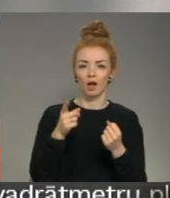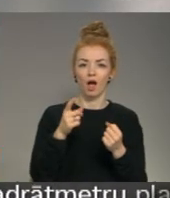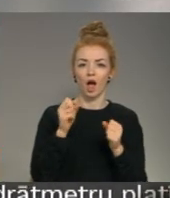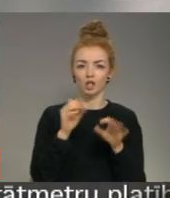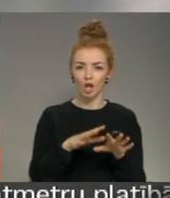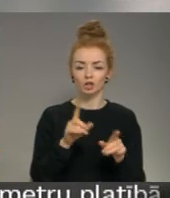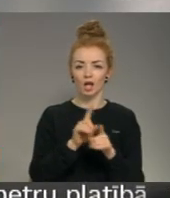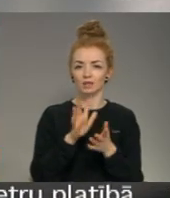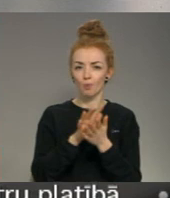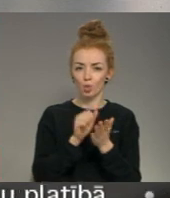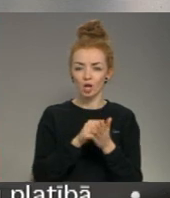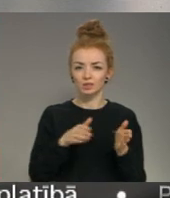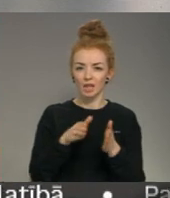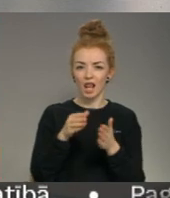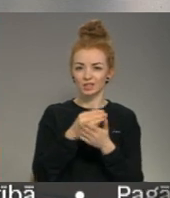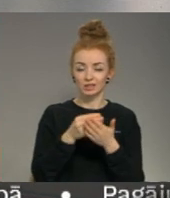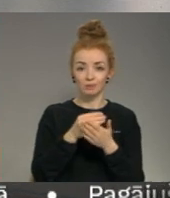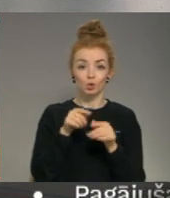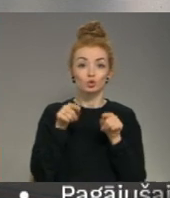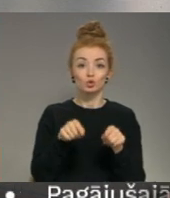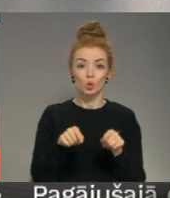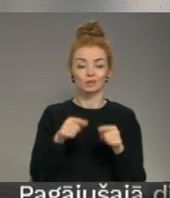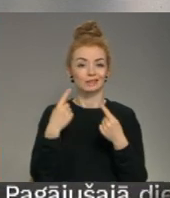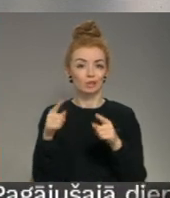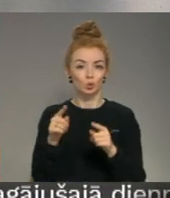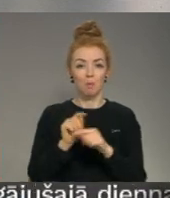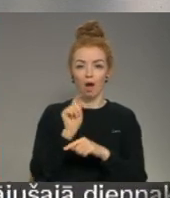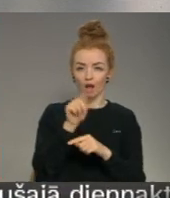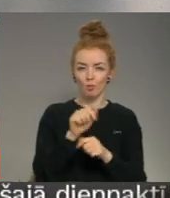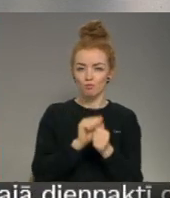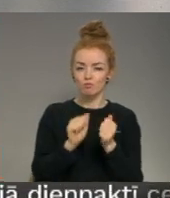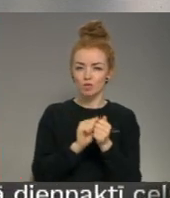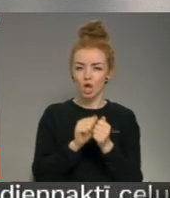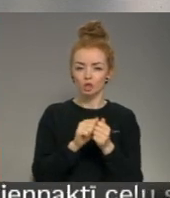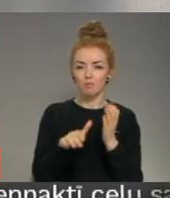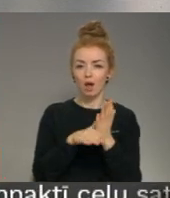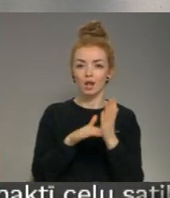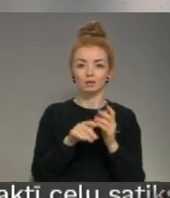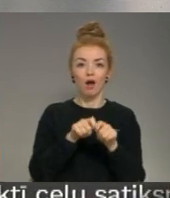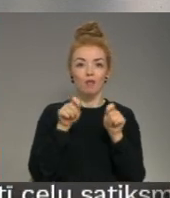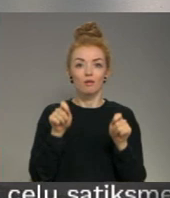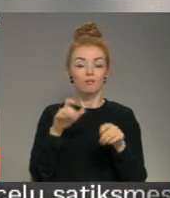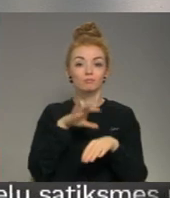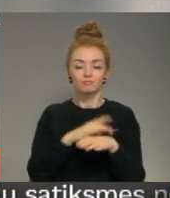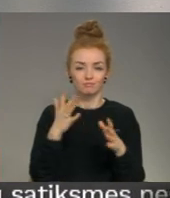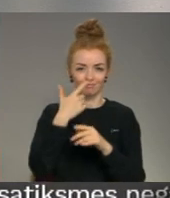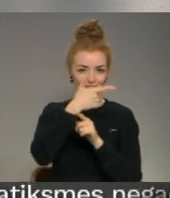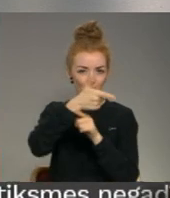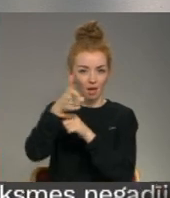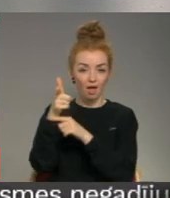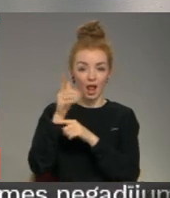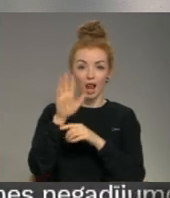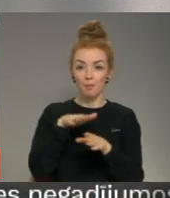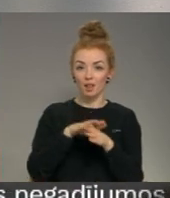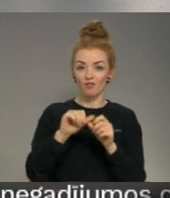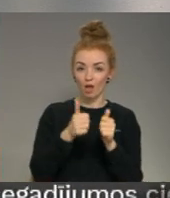atstāšana, sabojātas ceļa zīmes. Šos un citus pārkāpums bieži palīdz atklāt video novērošanas kameras, lai